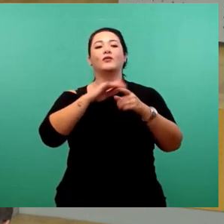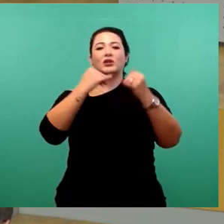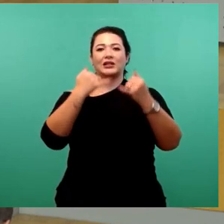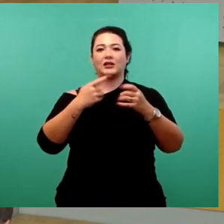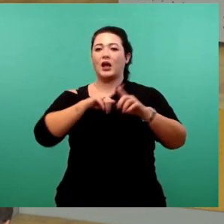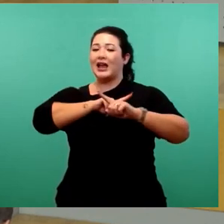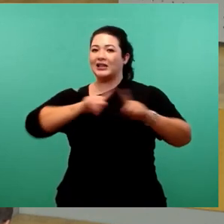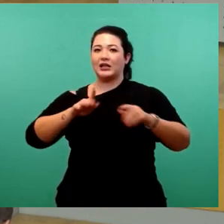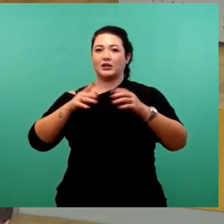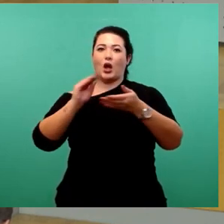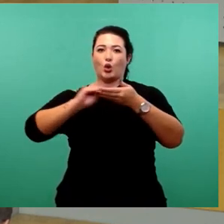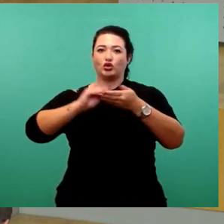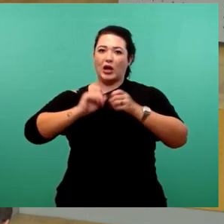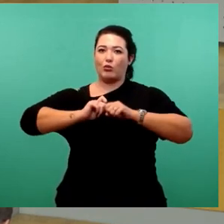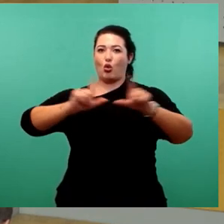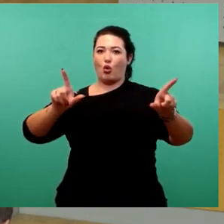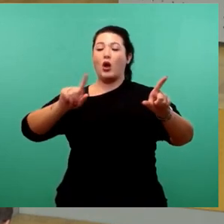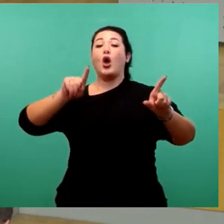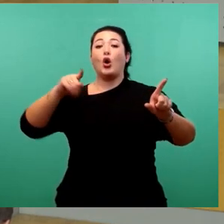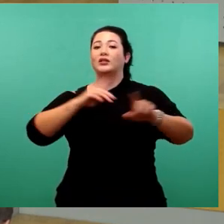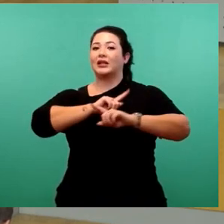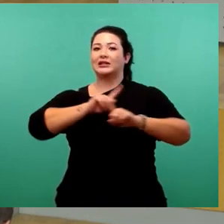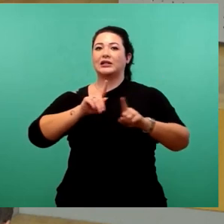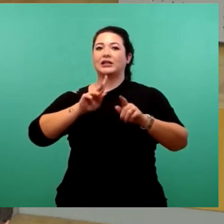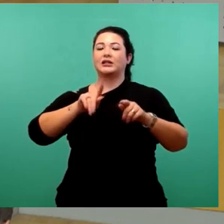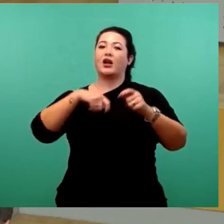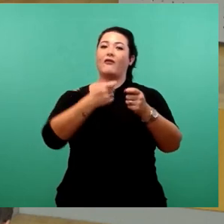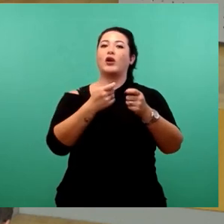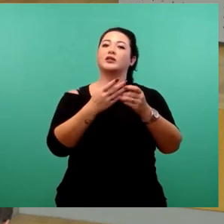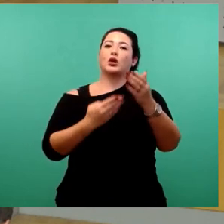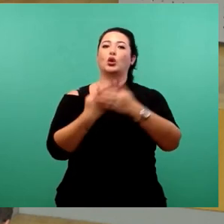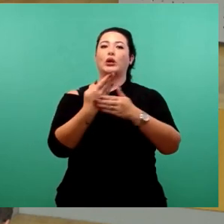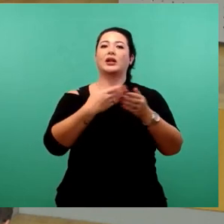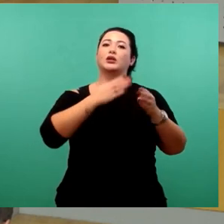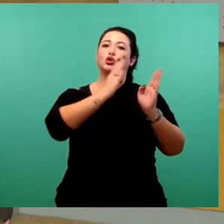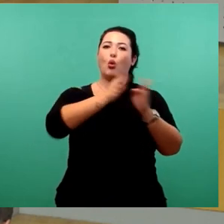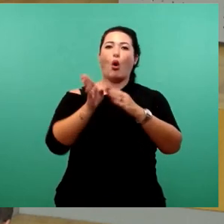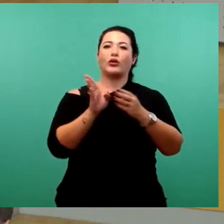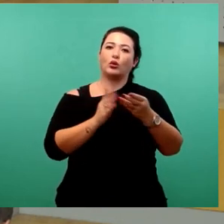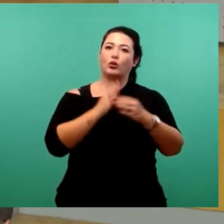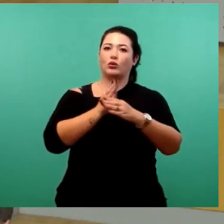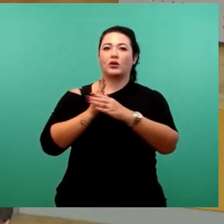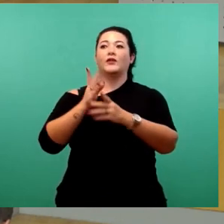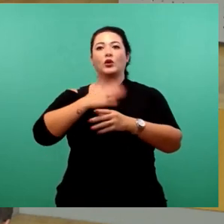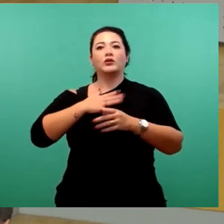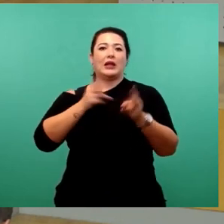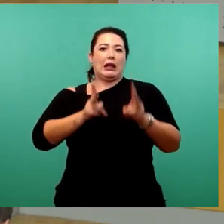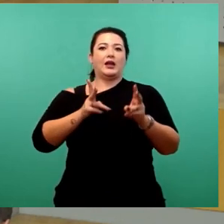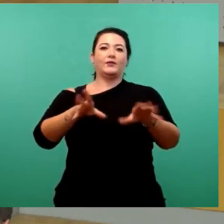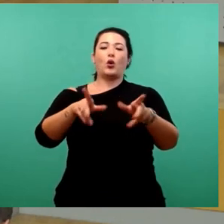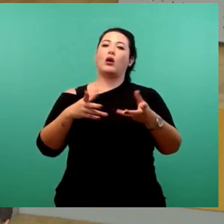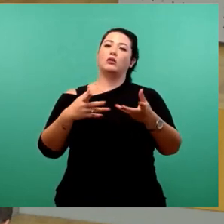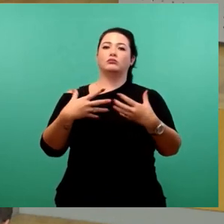neu geschaffenen Geschäftskreise und der nicht erfolgten Zuordnung von alt zu neu unseres Vorschlagsrechtes beraubt wurden. Uns ist weder die aktuelle